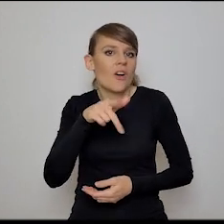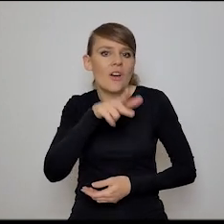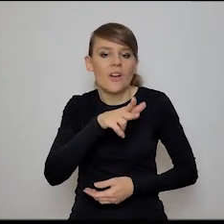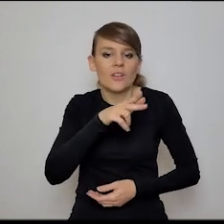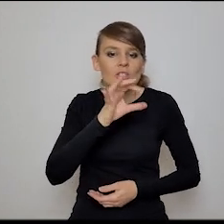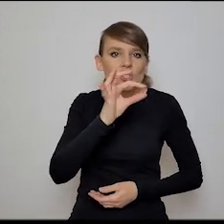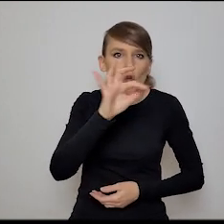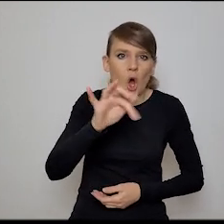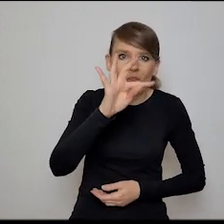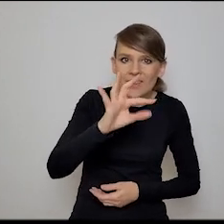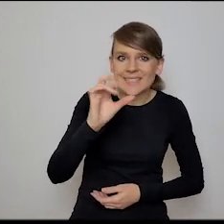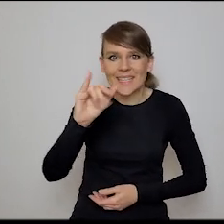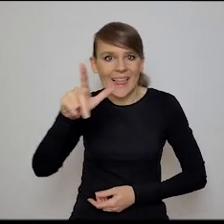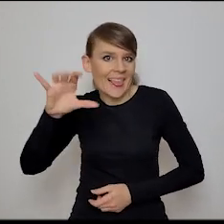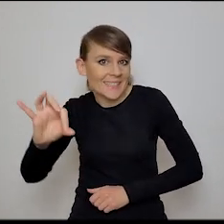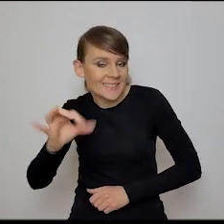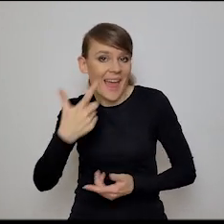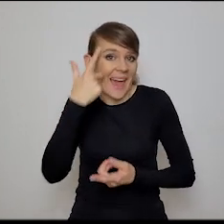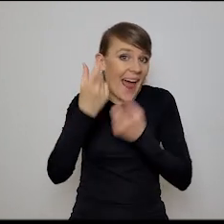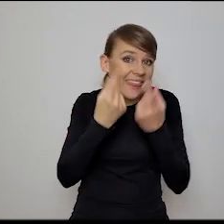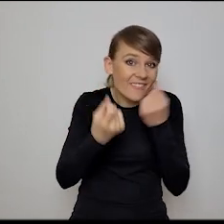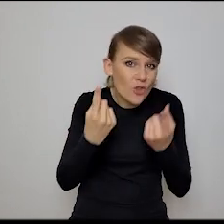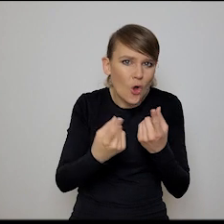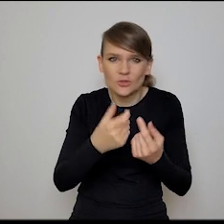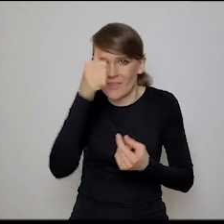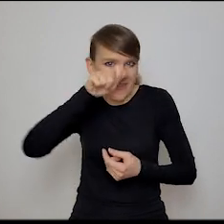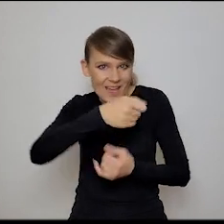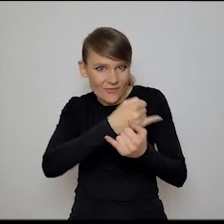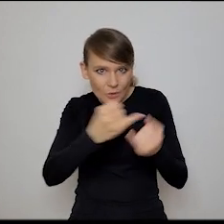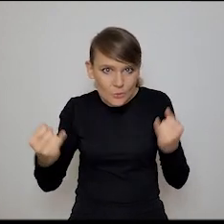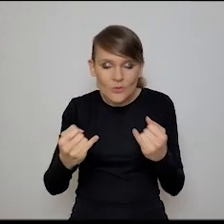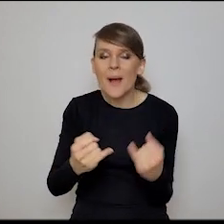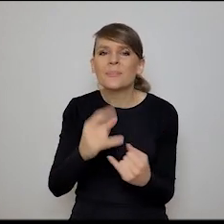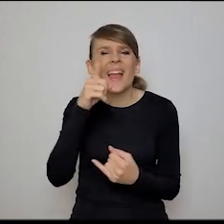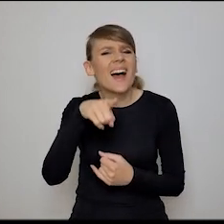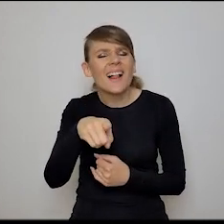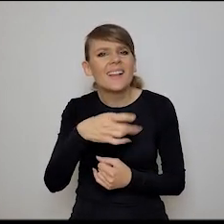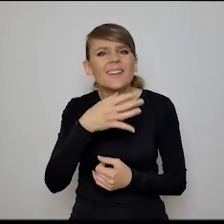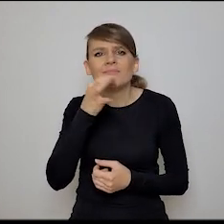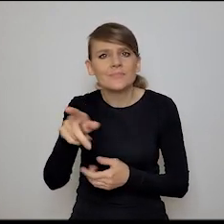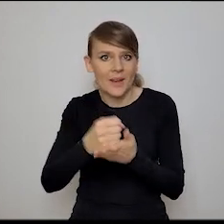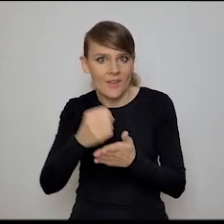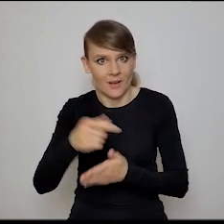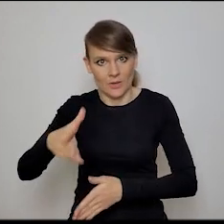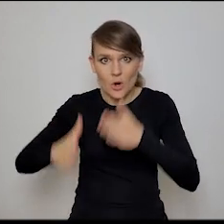nazywać to soft skills, można nazywać to kreatywnością. Ja tylko chciałem to precyzować z tym robotem i powiedzmy maszyną. Mamy